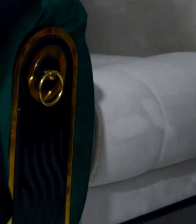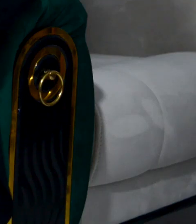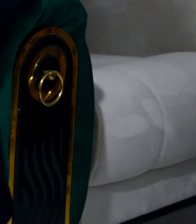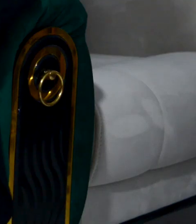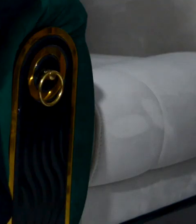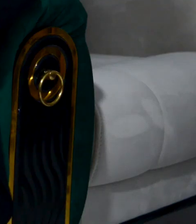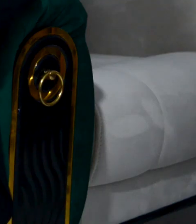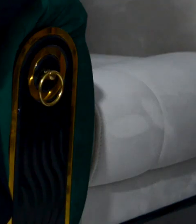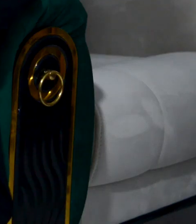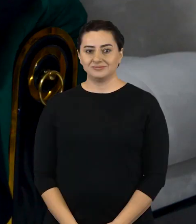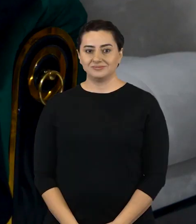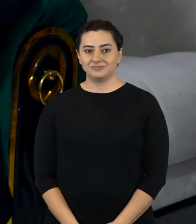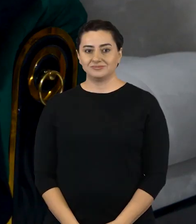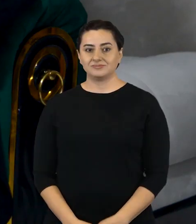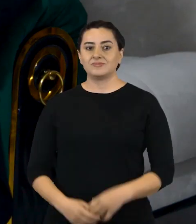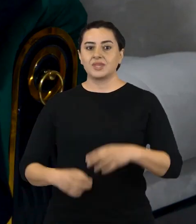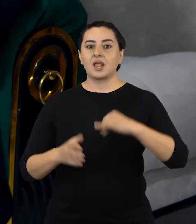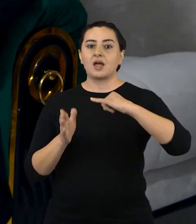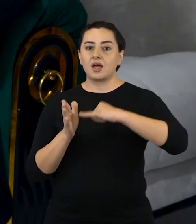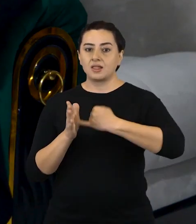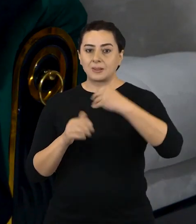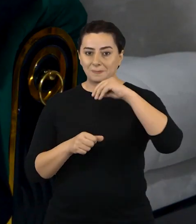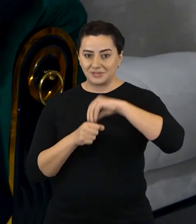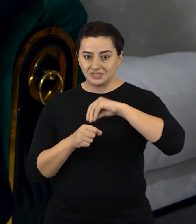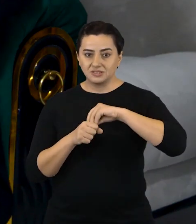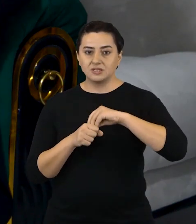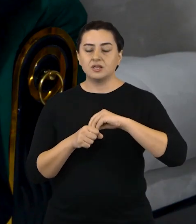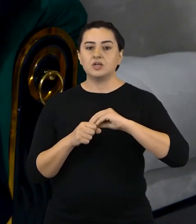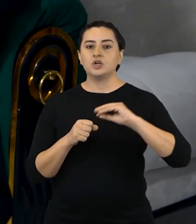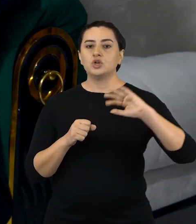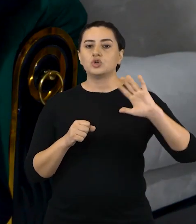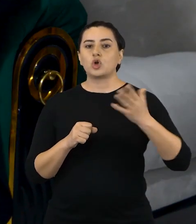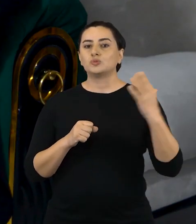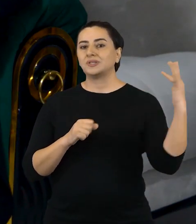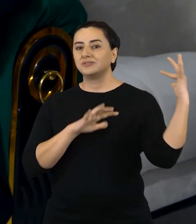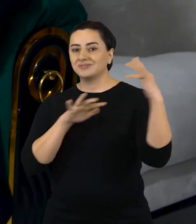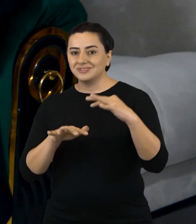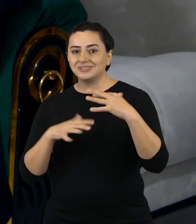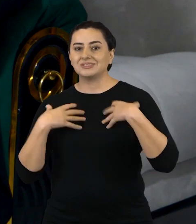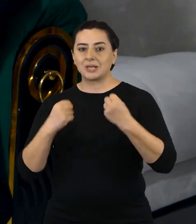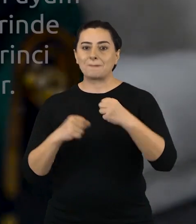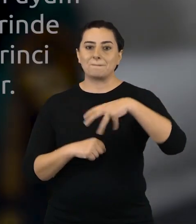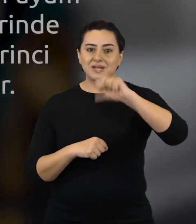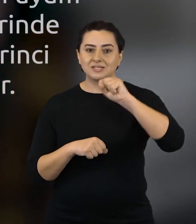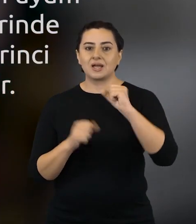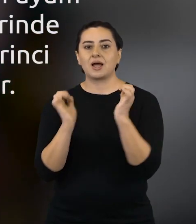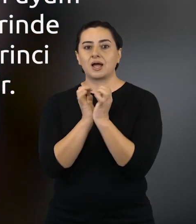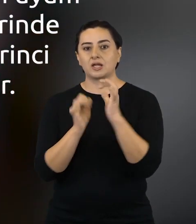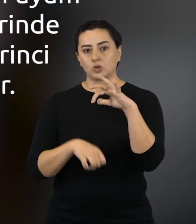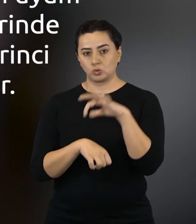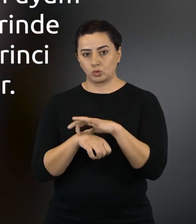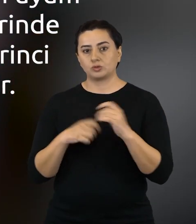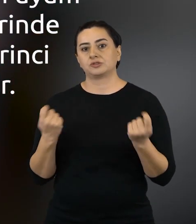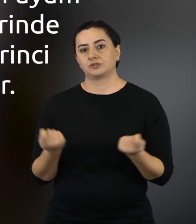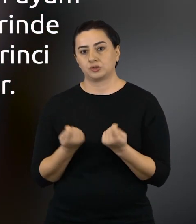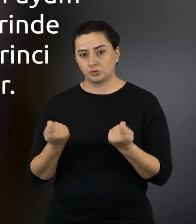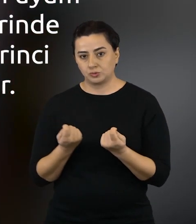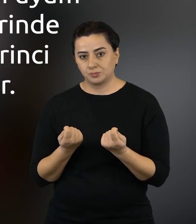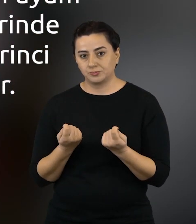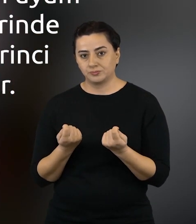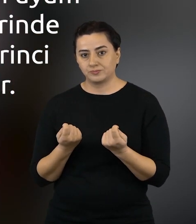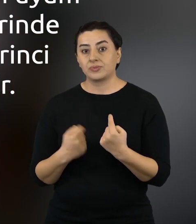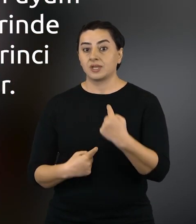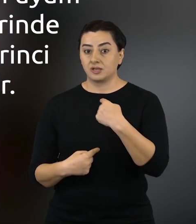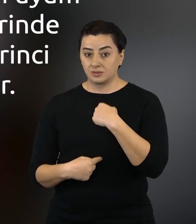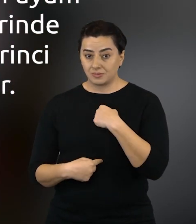أنا بشتغل بمركز للاجئين كطبيبة أسرة في مدينة غازي عندها